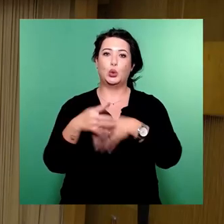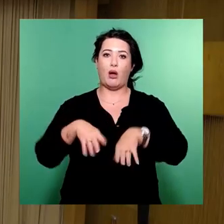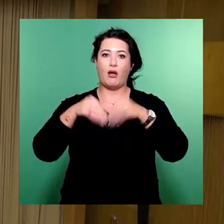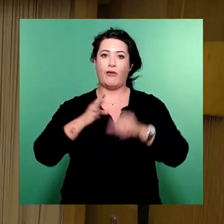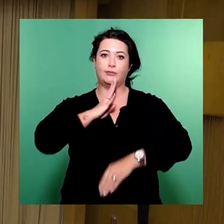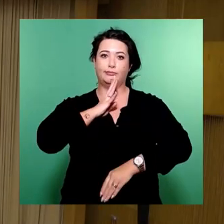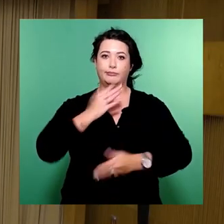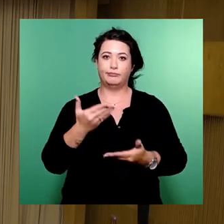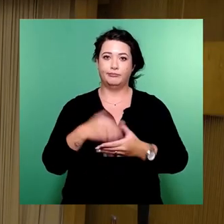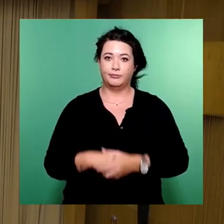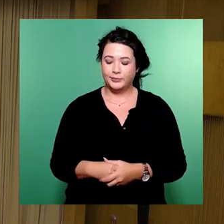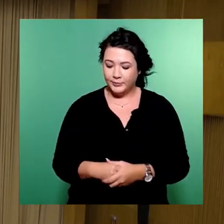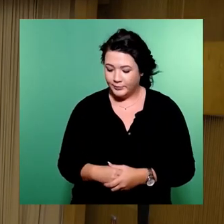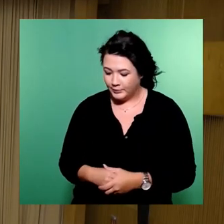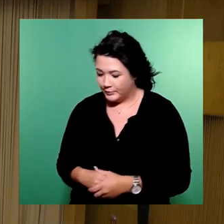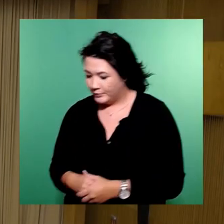Rentsch, bitte.